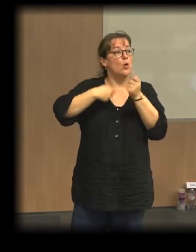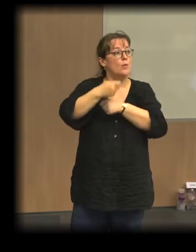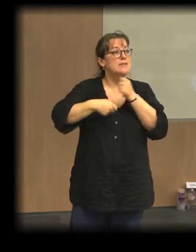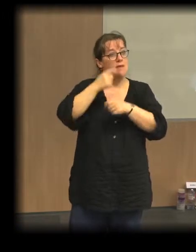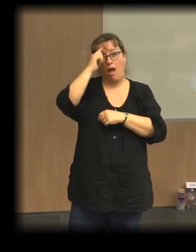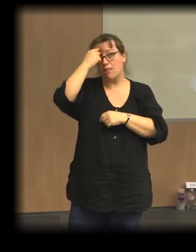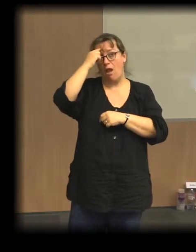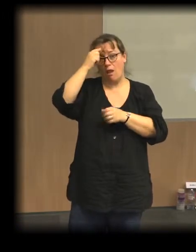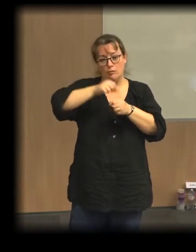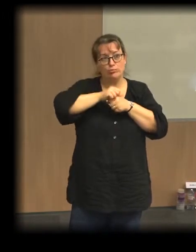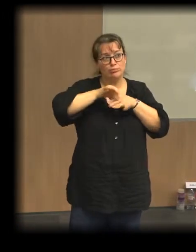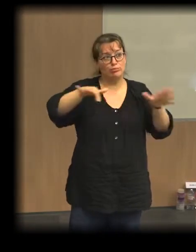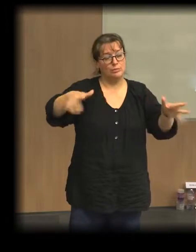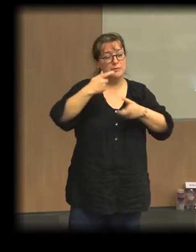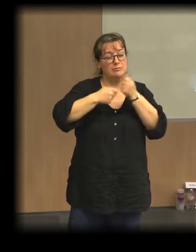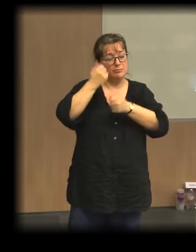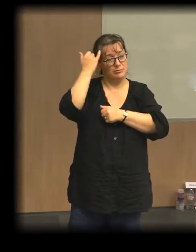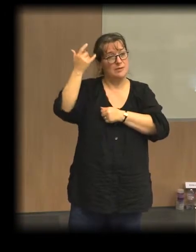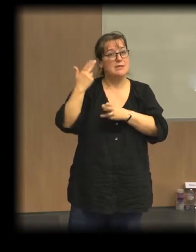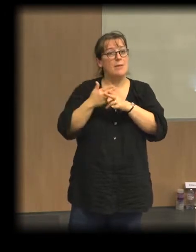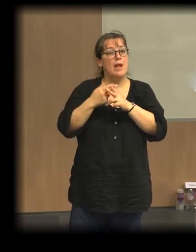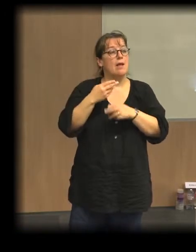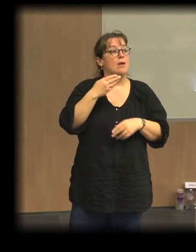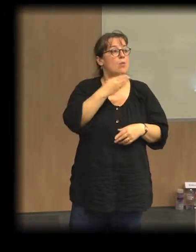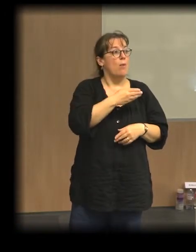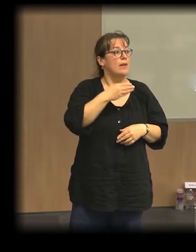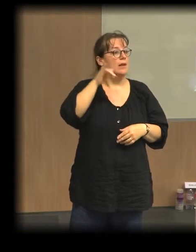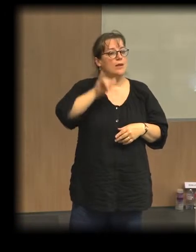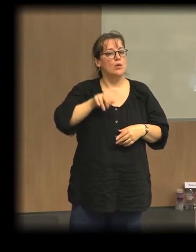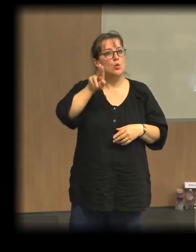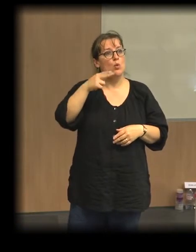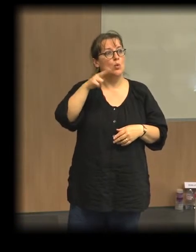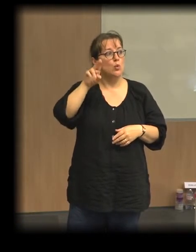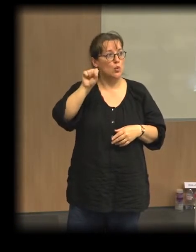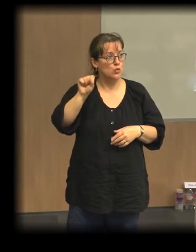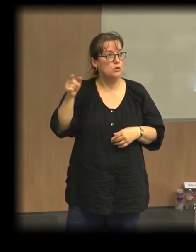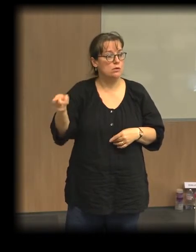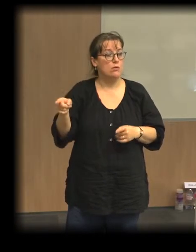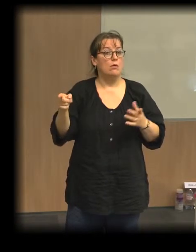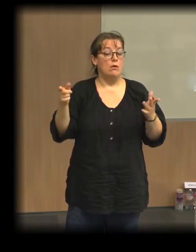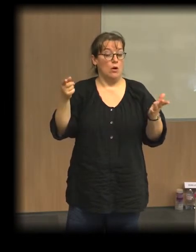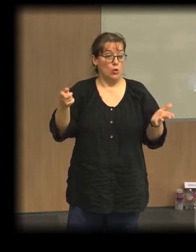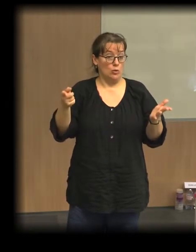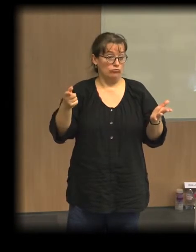d'un social business qui renvoie l'économie sociale et solidaire historique à